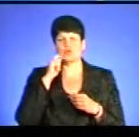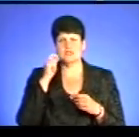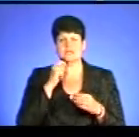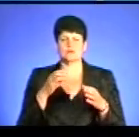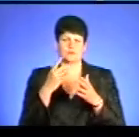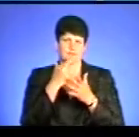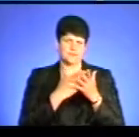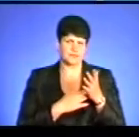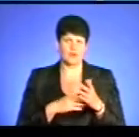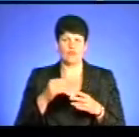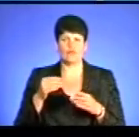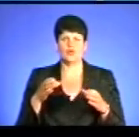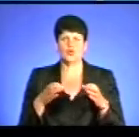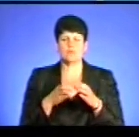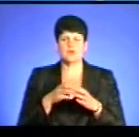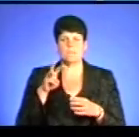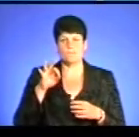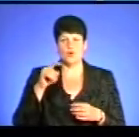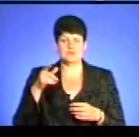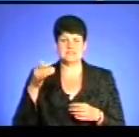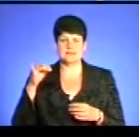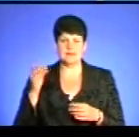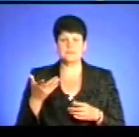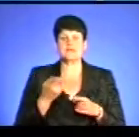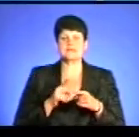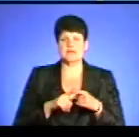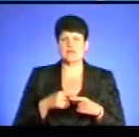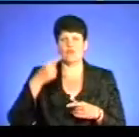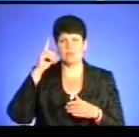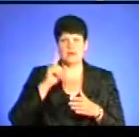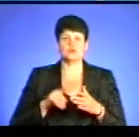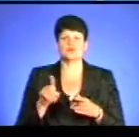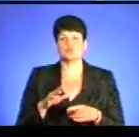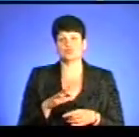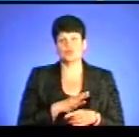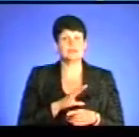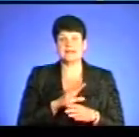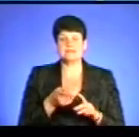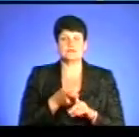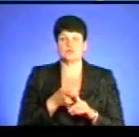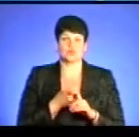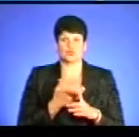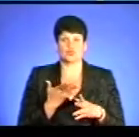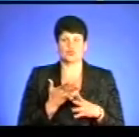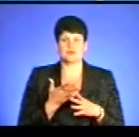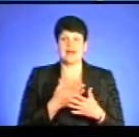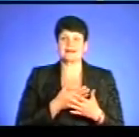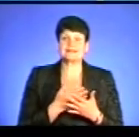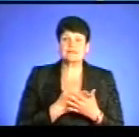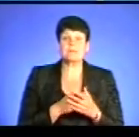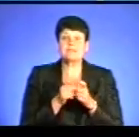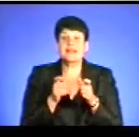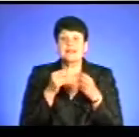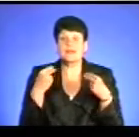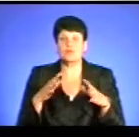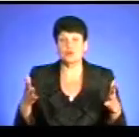але люди можуть дати оцінку. Концерт «Бабкина» на патенті 90-х панів не бувся через то, не тільки через активність, а через то, билети не були продані. Можливо, що в